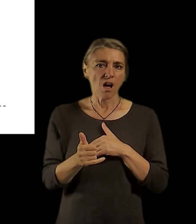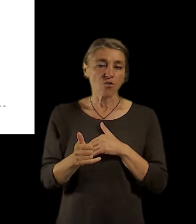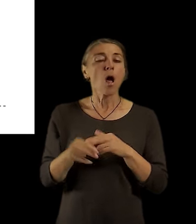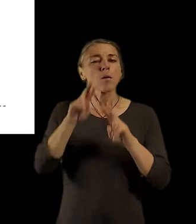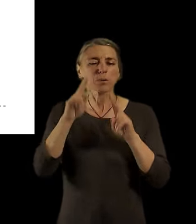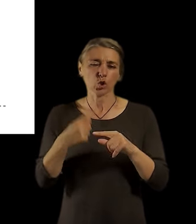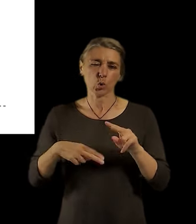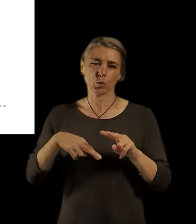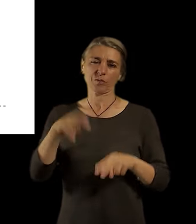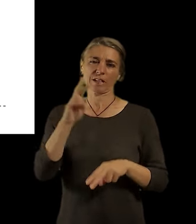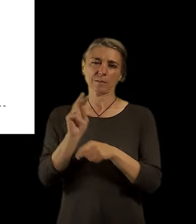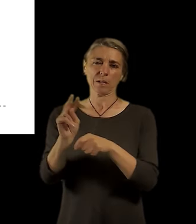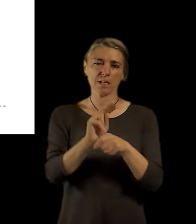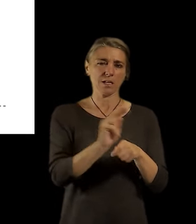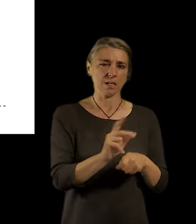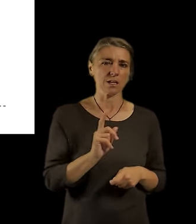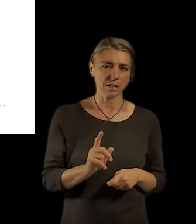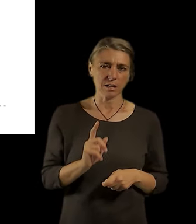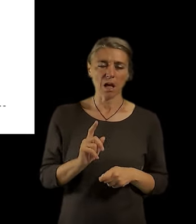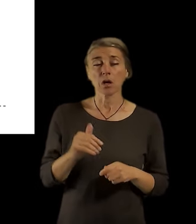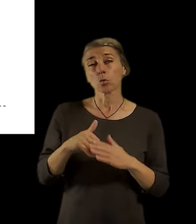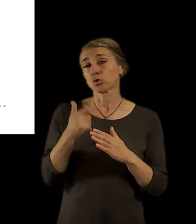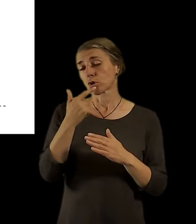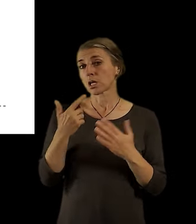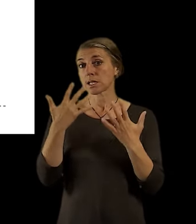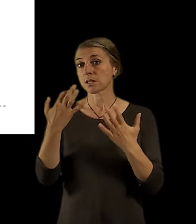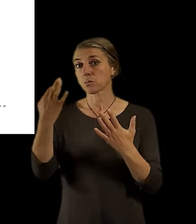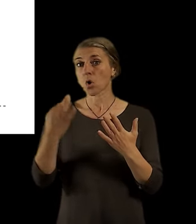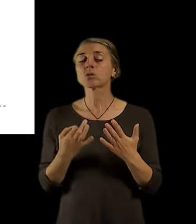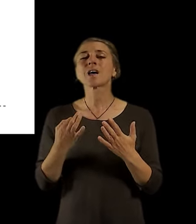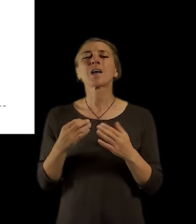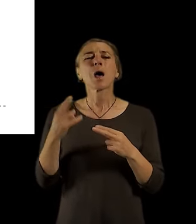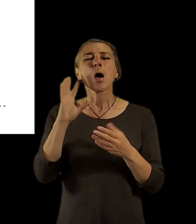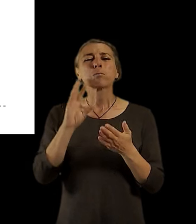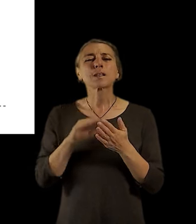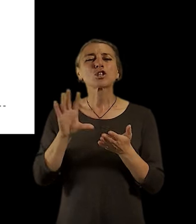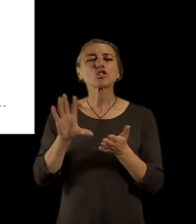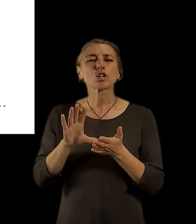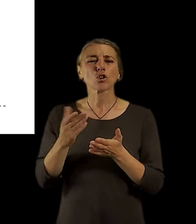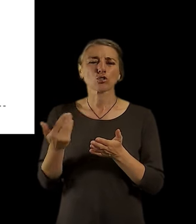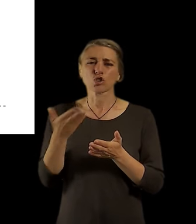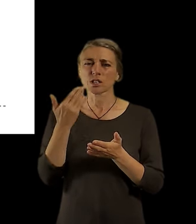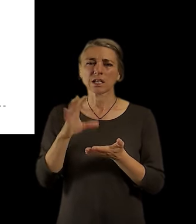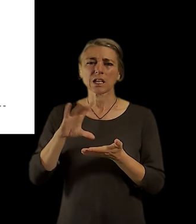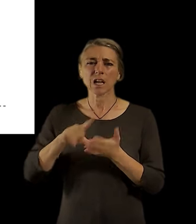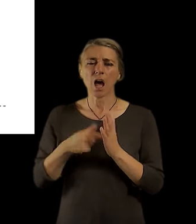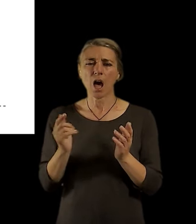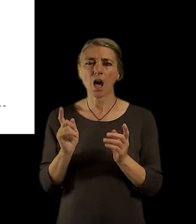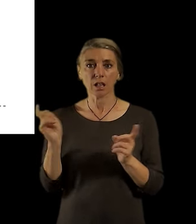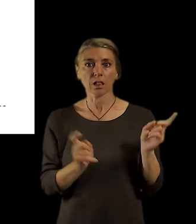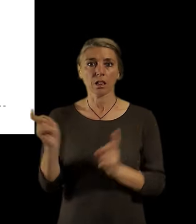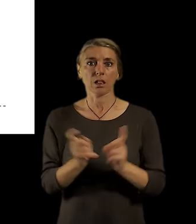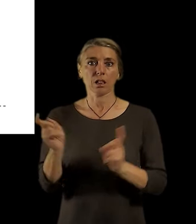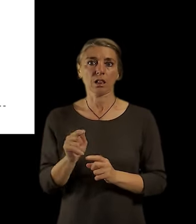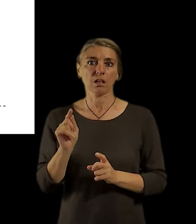vlastně by je využíváno nepražskými obyvateli ze Šročeského kraje. Do budoucna musíme